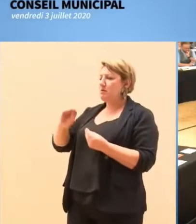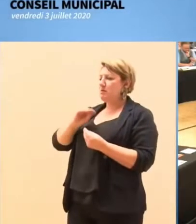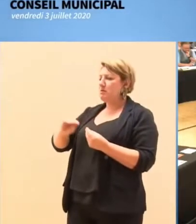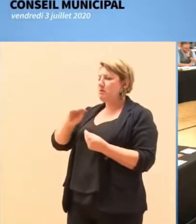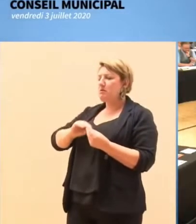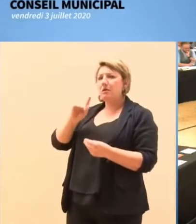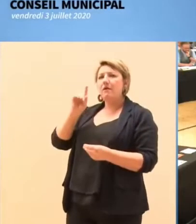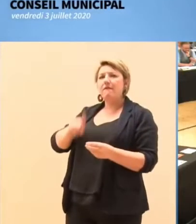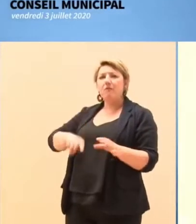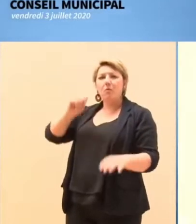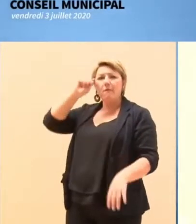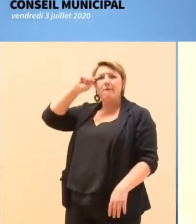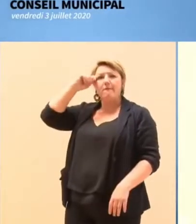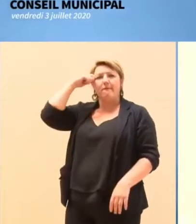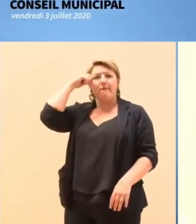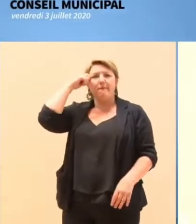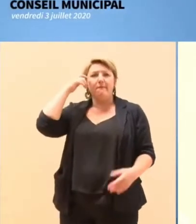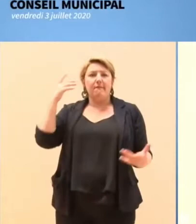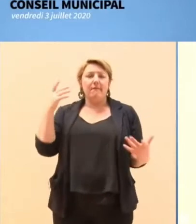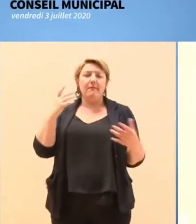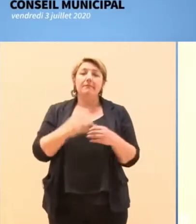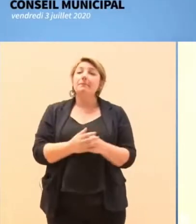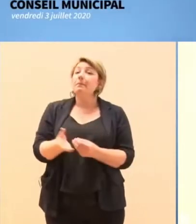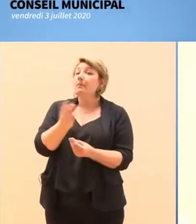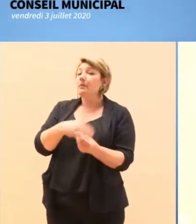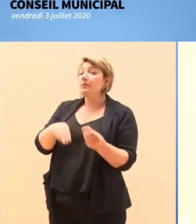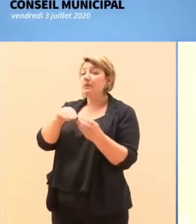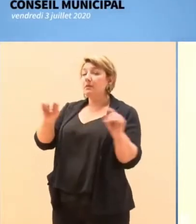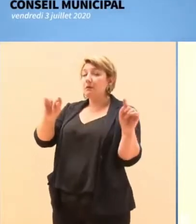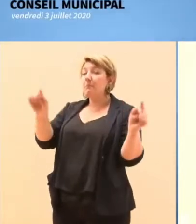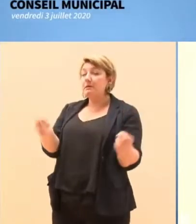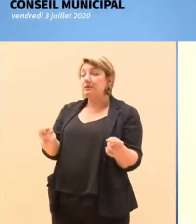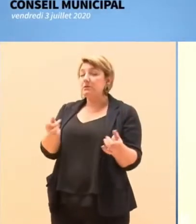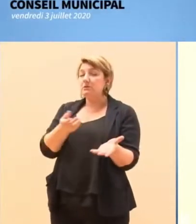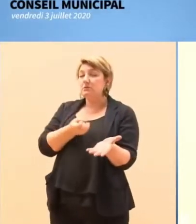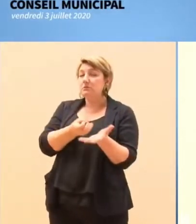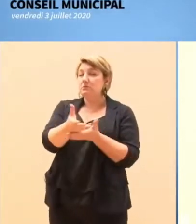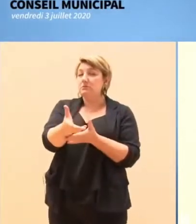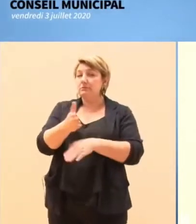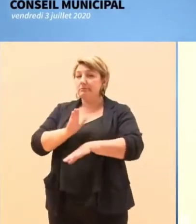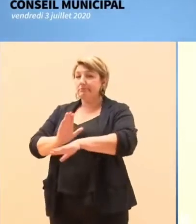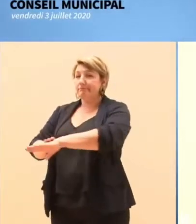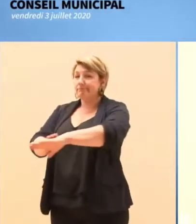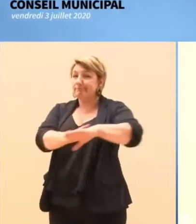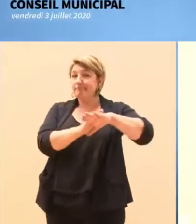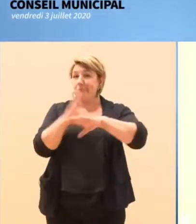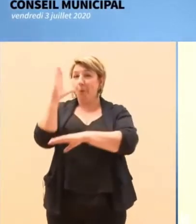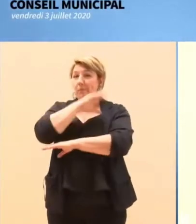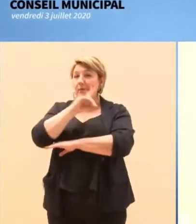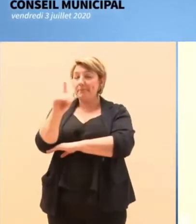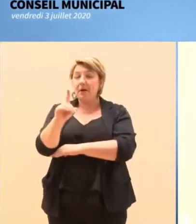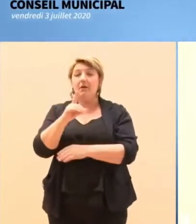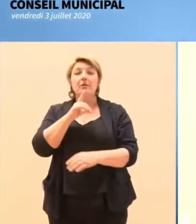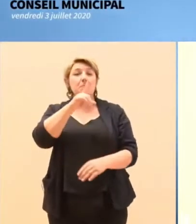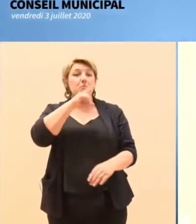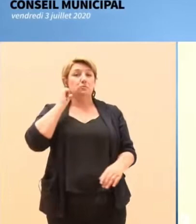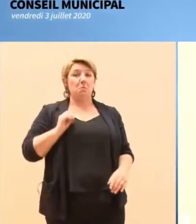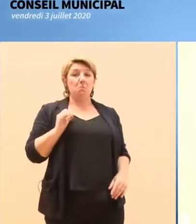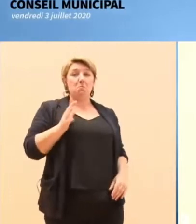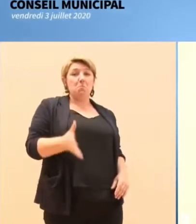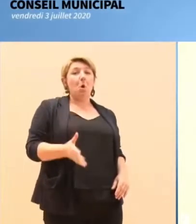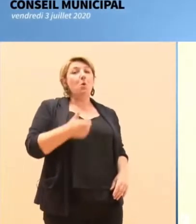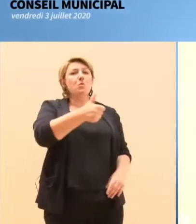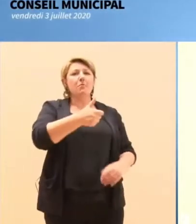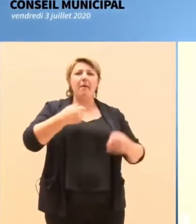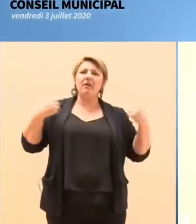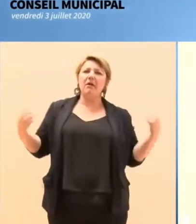conséquences qui s'imposent. Au passage, je voudrais rappeler ici qu'Éric Piolle a notamment fait campagne en disant